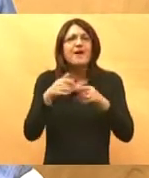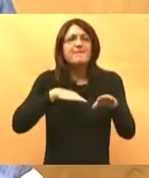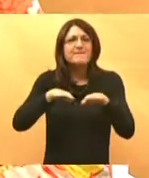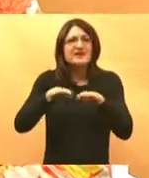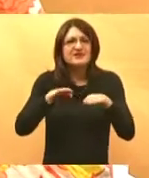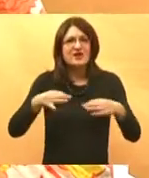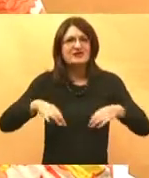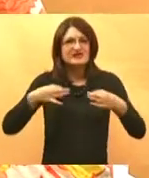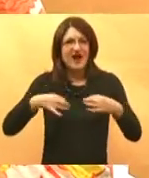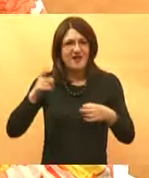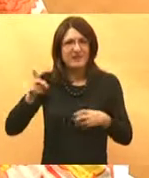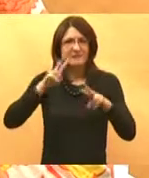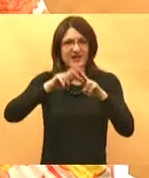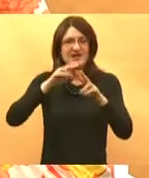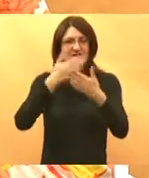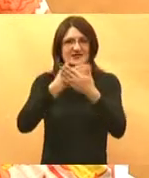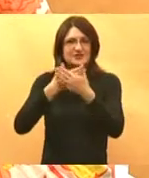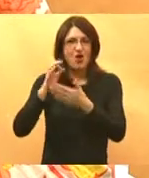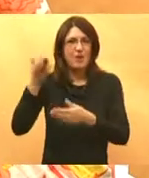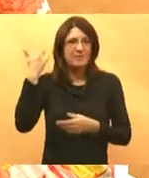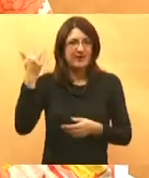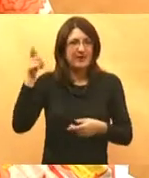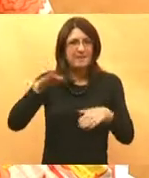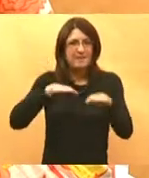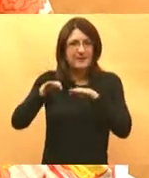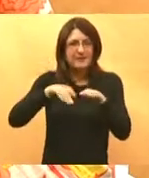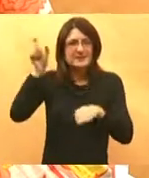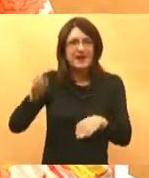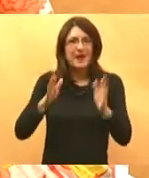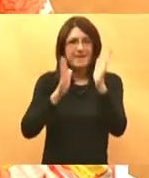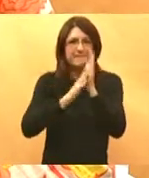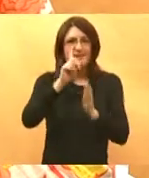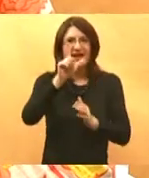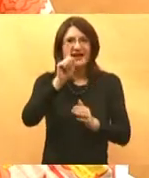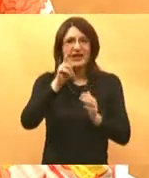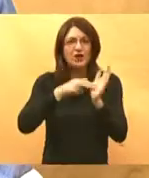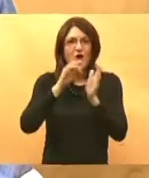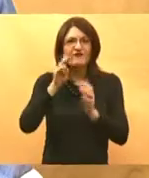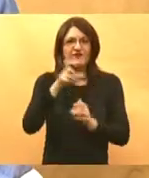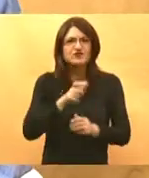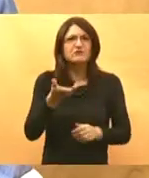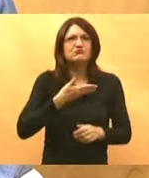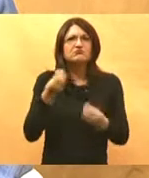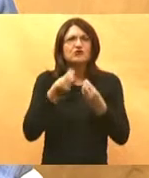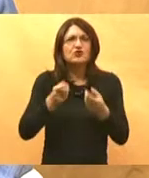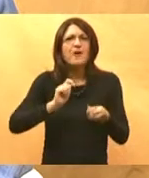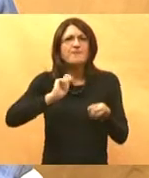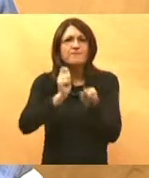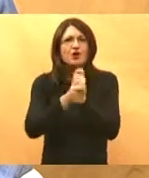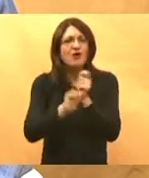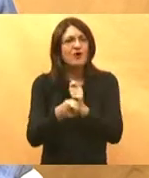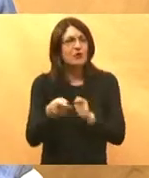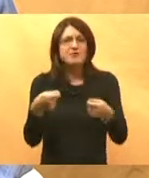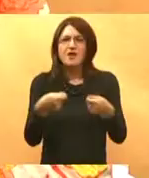i HZZ u prijašnjoj vlasti, ministar Milinović i ostali, prijelio neke promjene koje su bila ne spojive s našim načinom